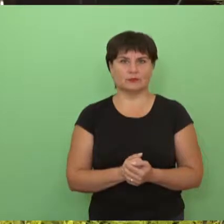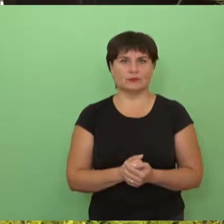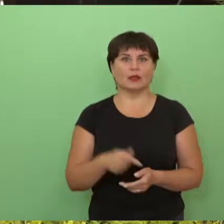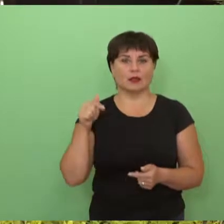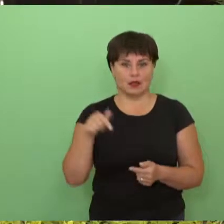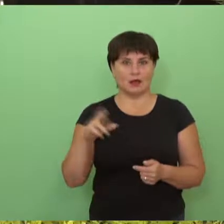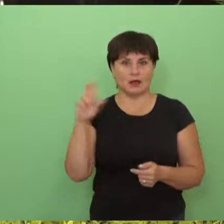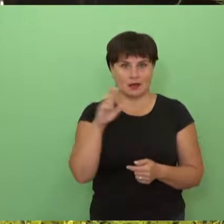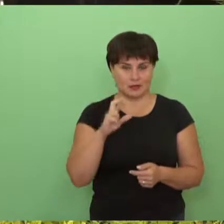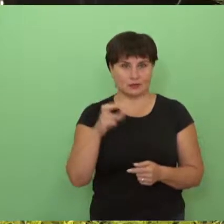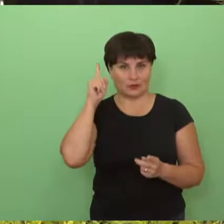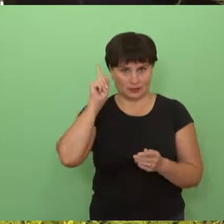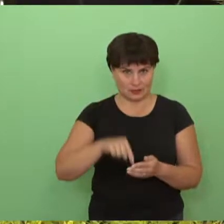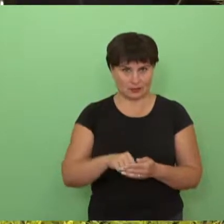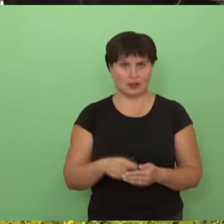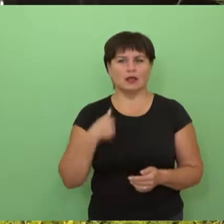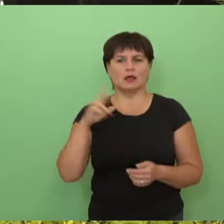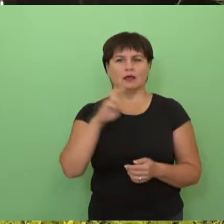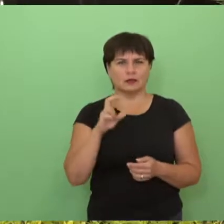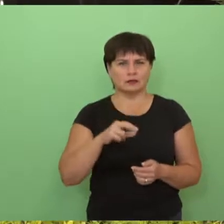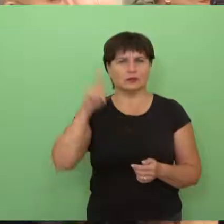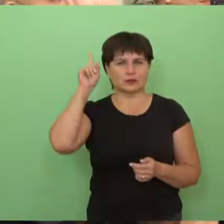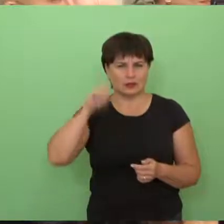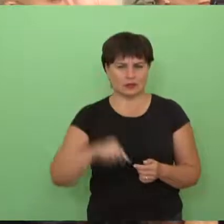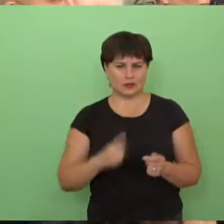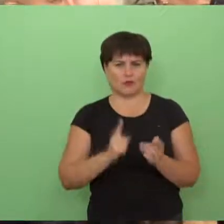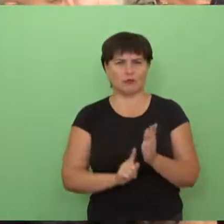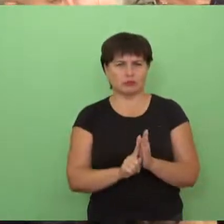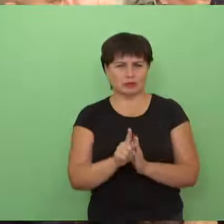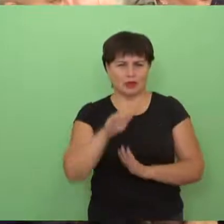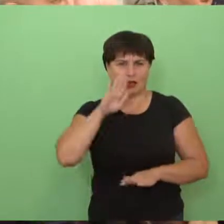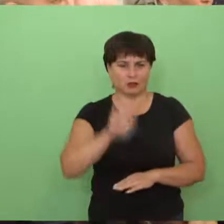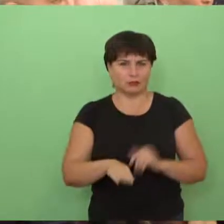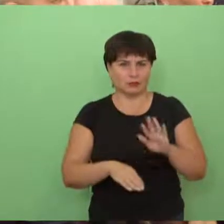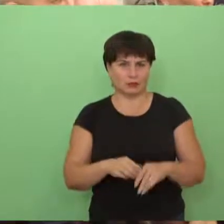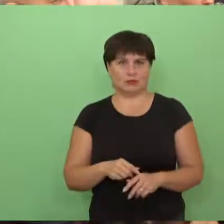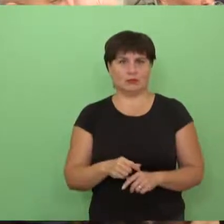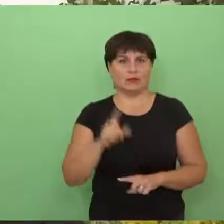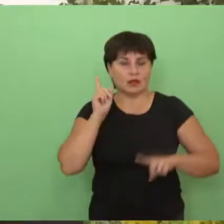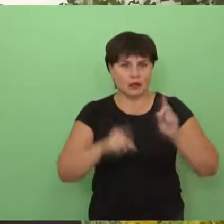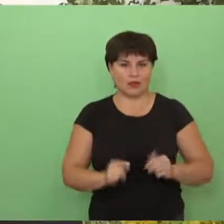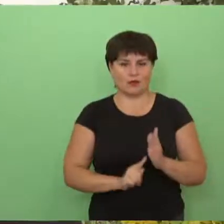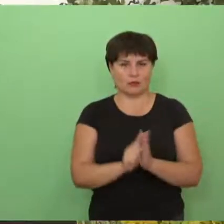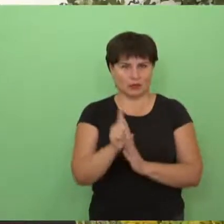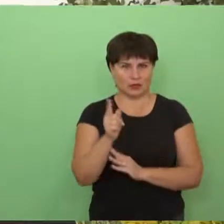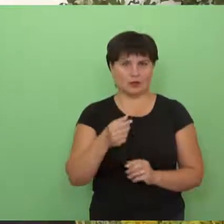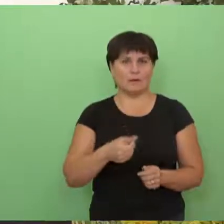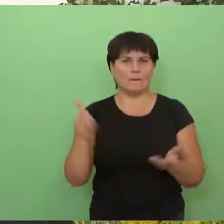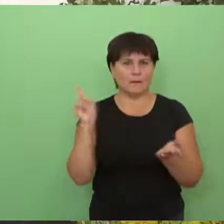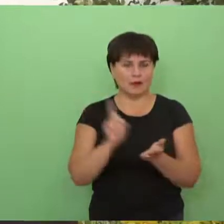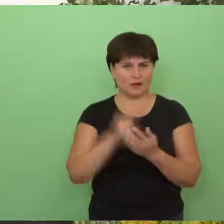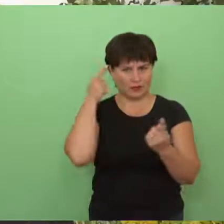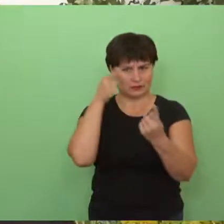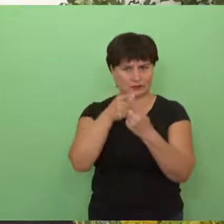rezultatą? Rezultatą mes visada tikėjomės. Mes nuo pirmos dienos tikėjomės, kad jeigu pradėjom, tai mes turim ir pasiekti